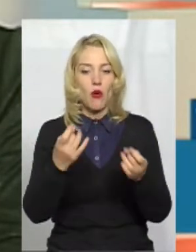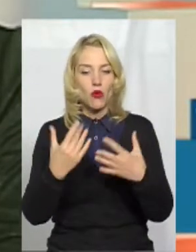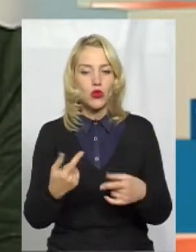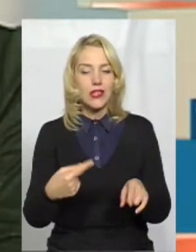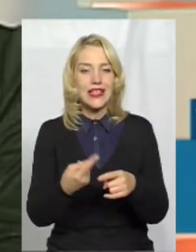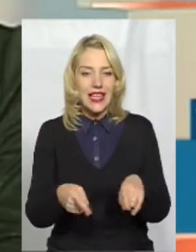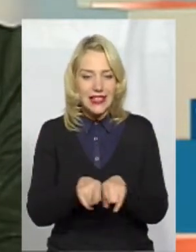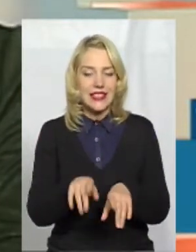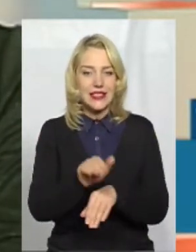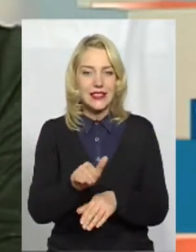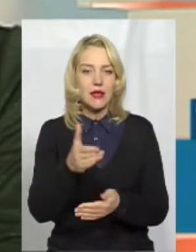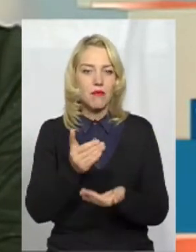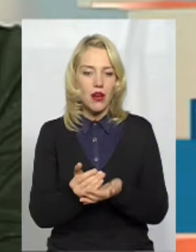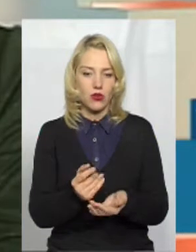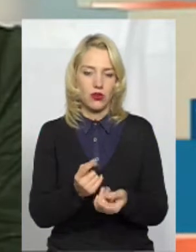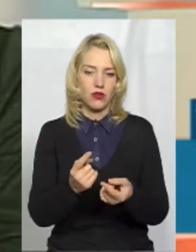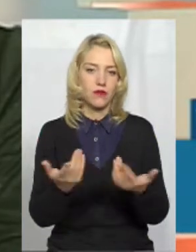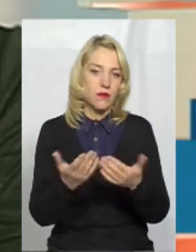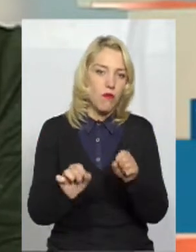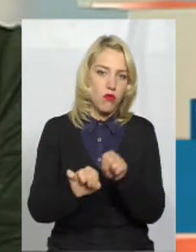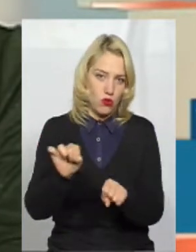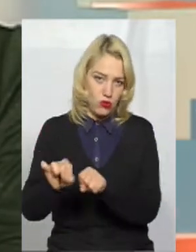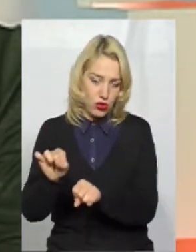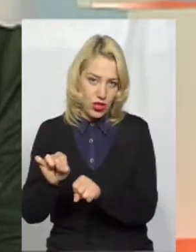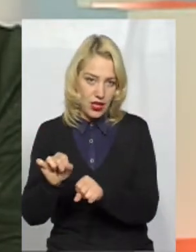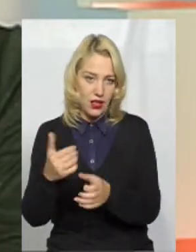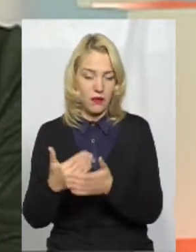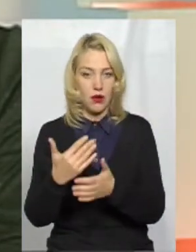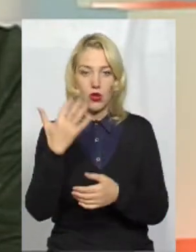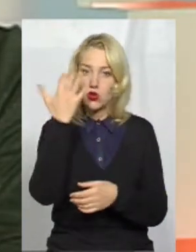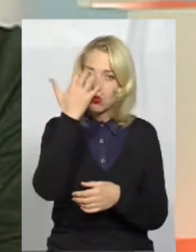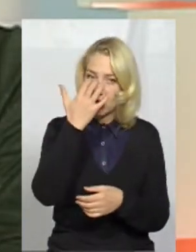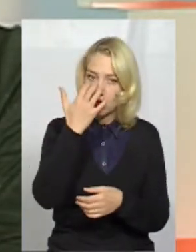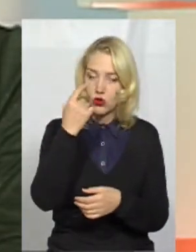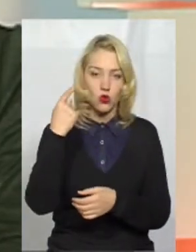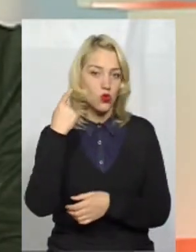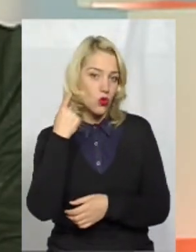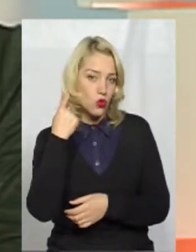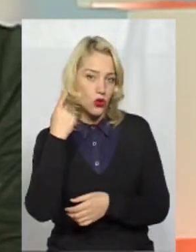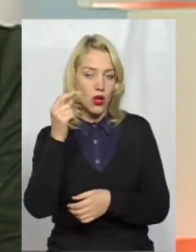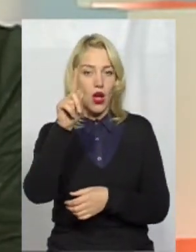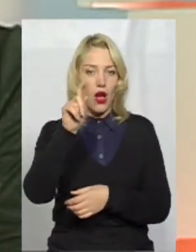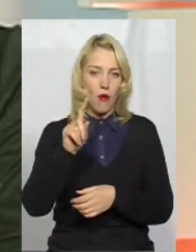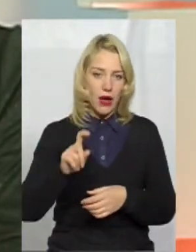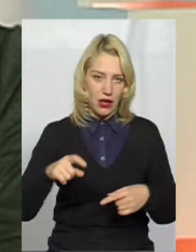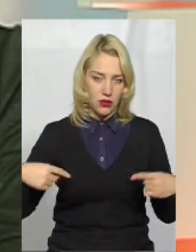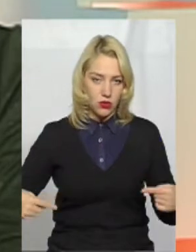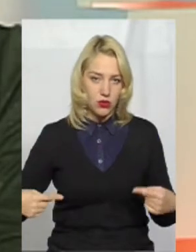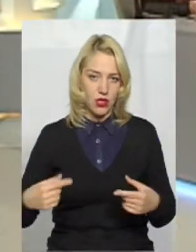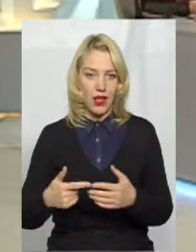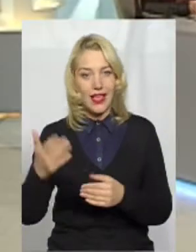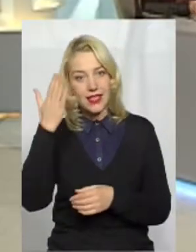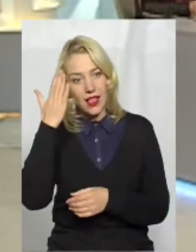конкретні порушення. Зору, слуху, опорно-рухового апарату, інтелекту.